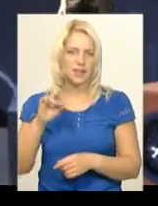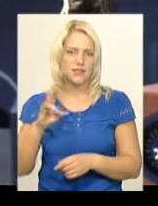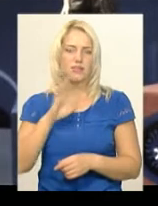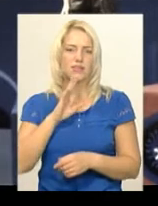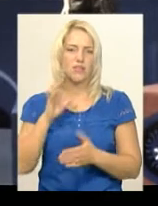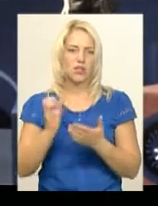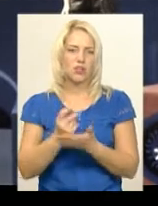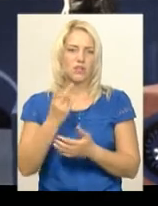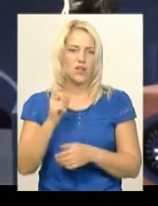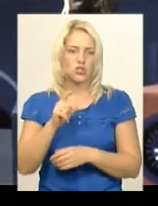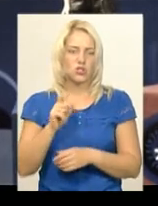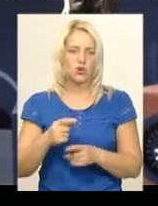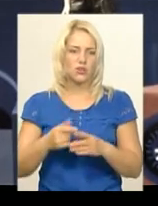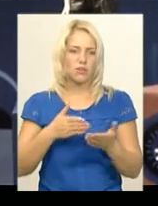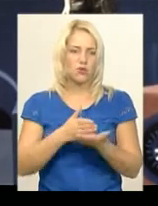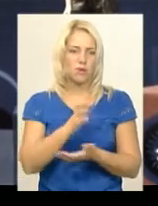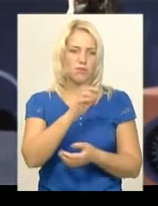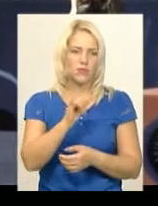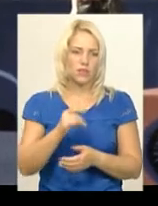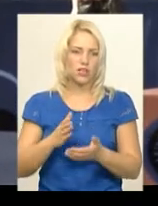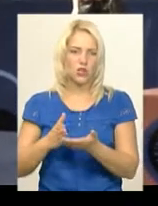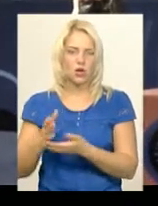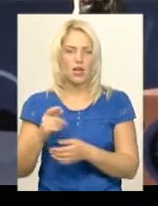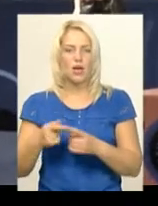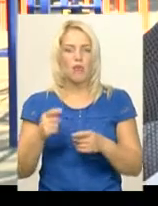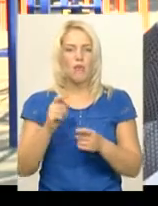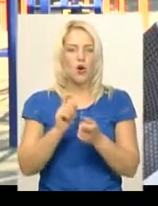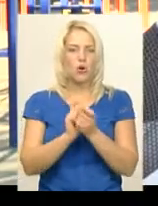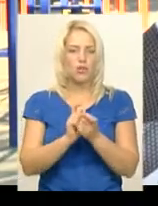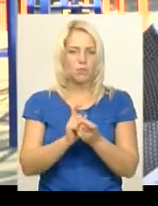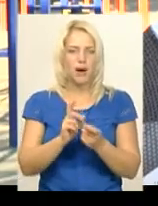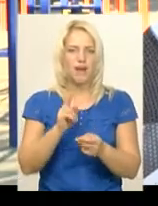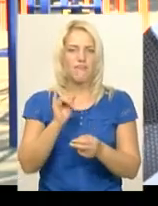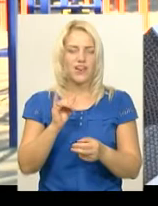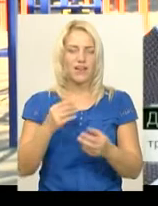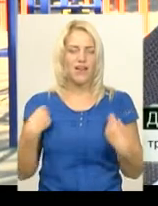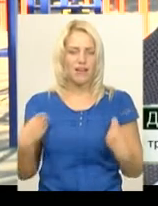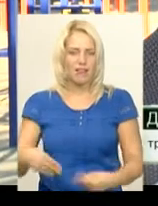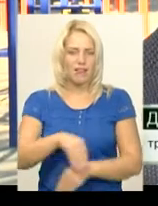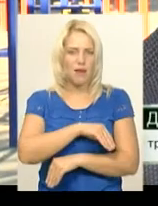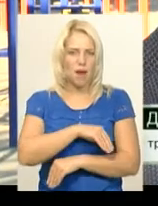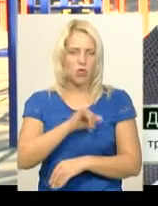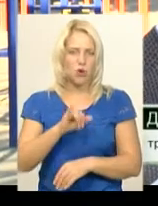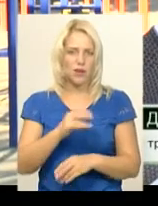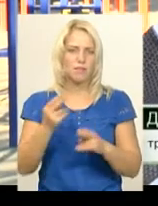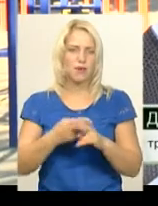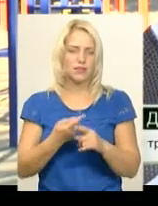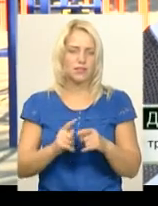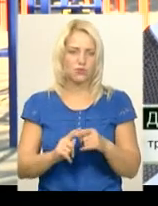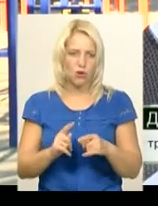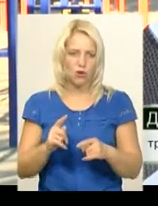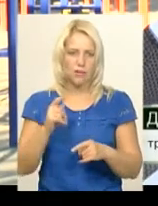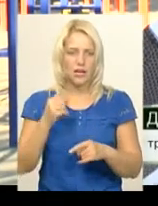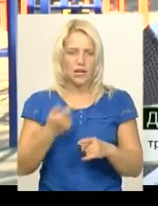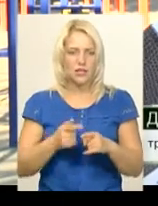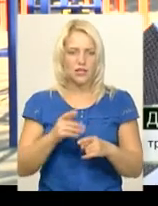золота – в розділах «Гі» і «Ноу-Гі». Боротьбі в кімоно і без нього. Змагання були досить важкі. По-перше, це перший раз вона їздила на